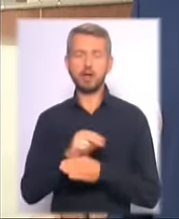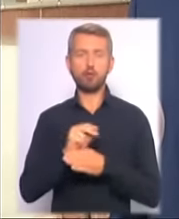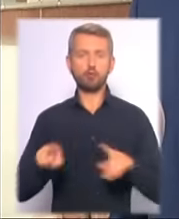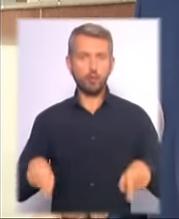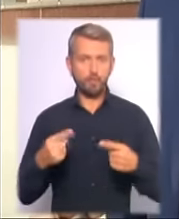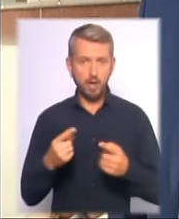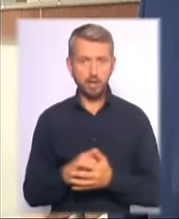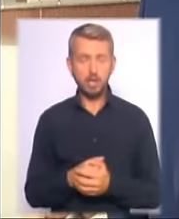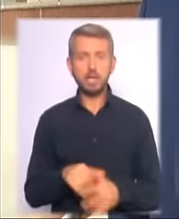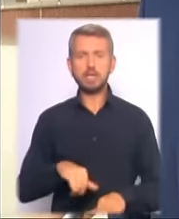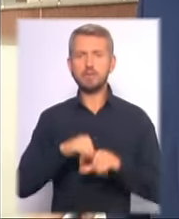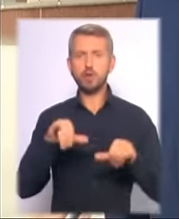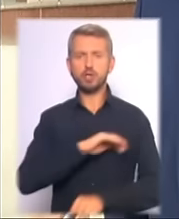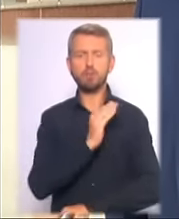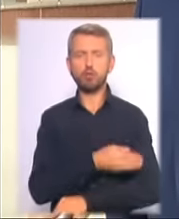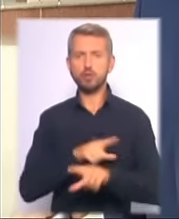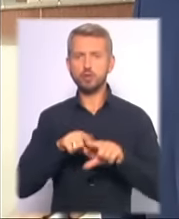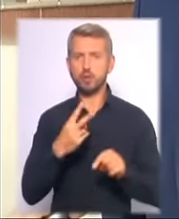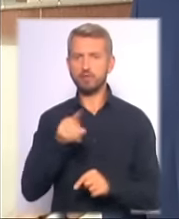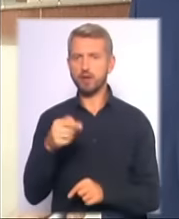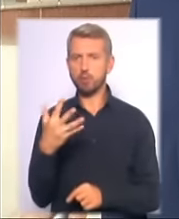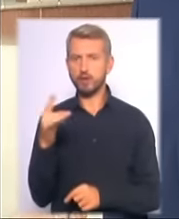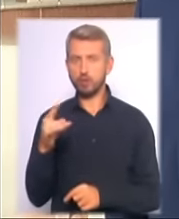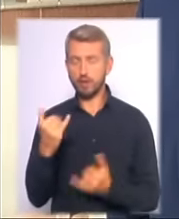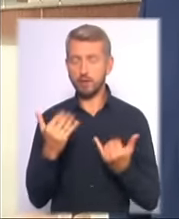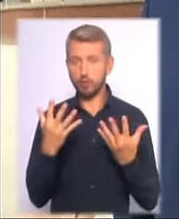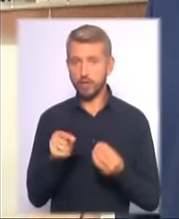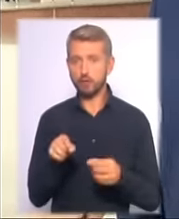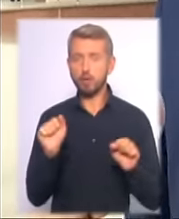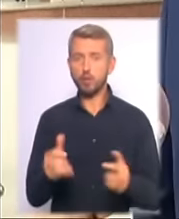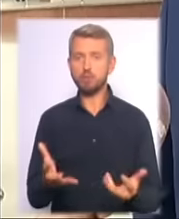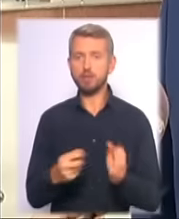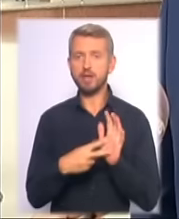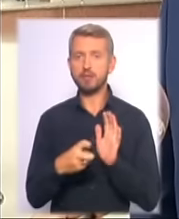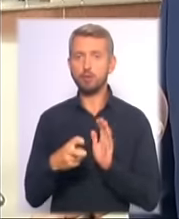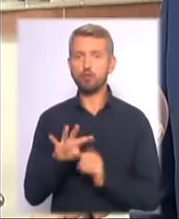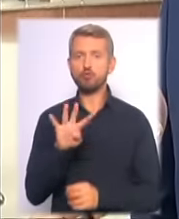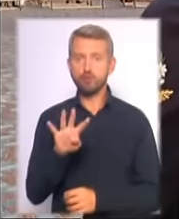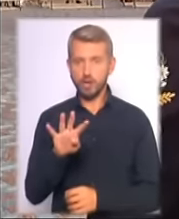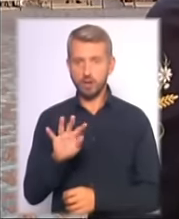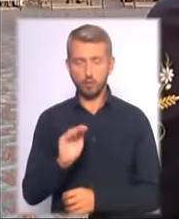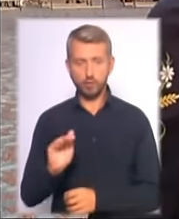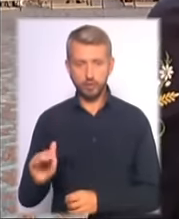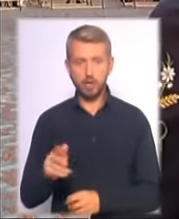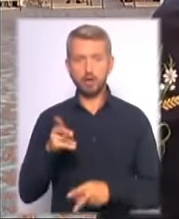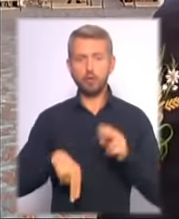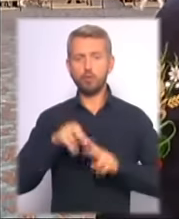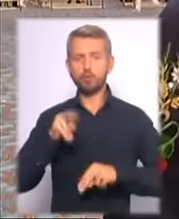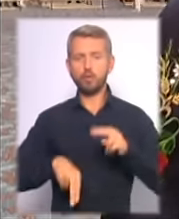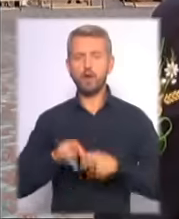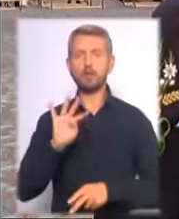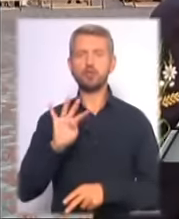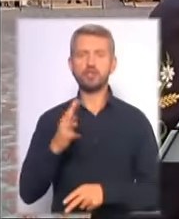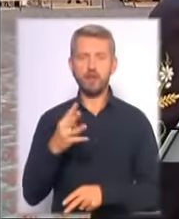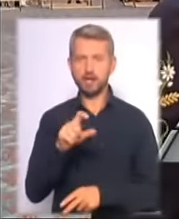потужність школи в два з половиною рази. На сьогоднішній день вона може приймати 704 учня. Добудували четвертий